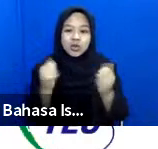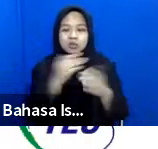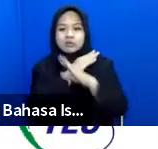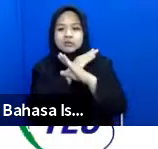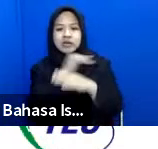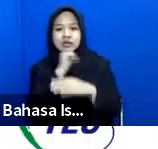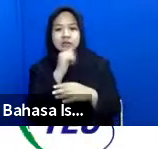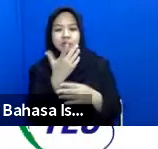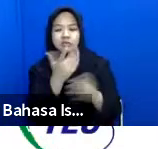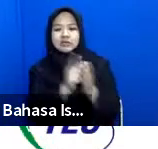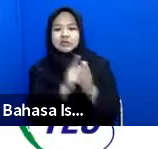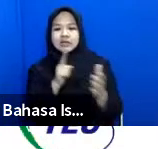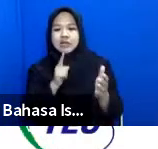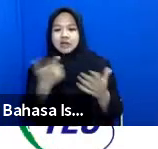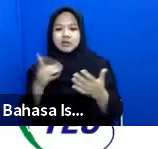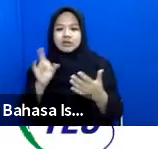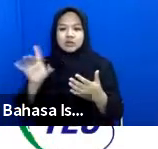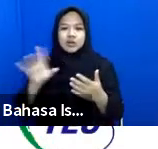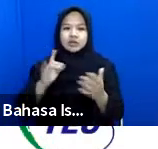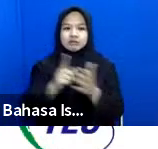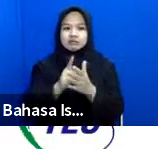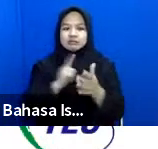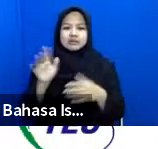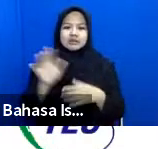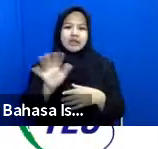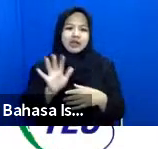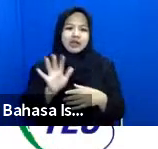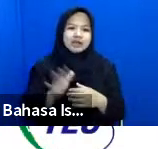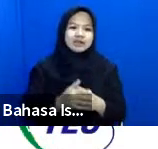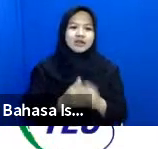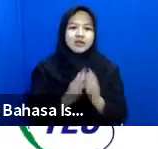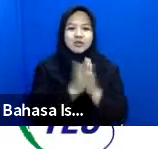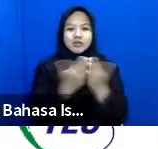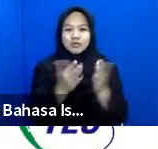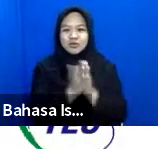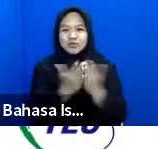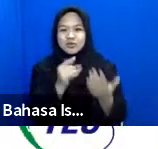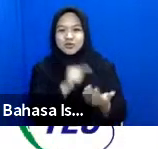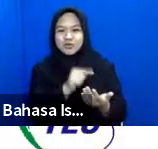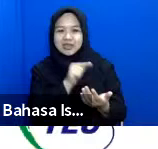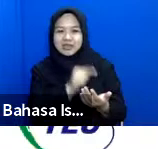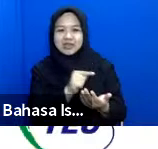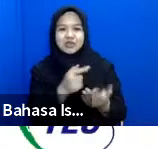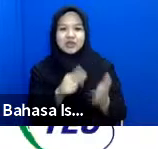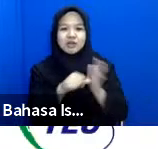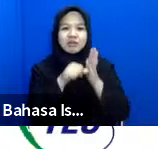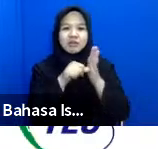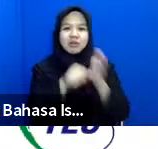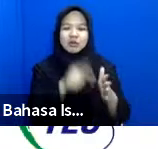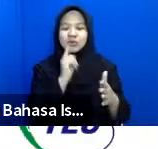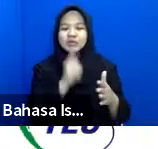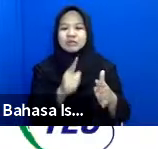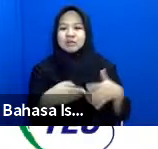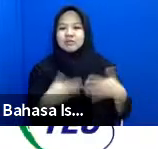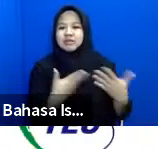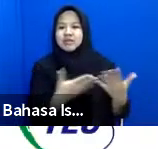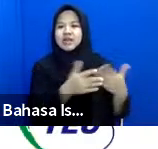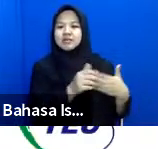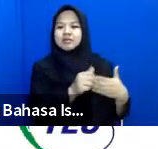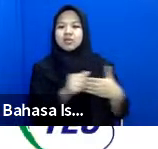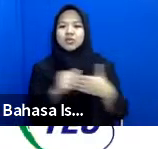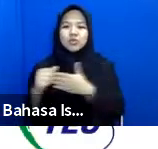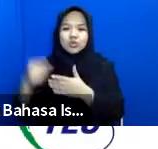siapapun tertinggal atau dikecualikan buku ini juga sangat membantu karena menyediakan petunjuk